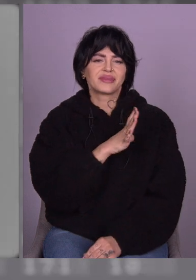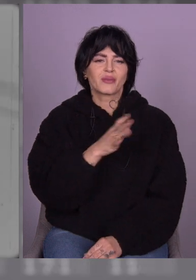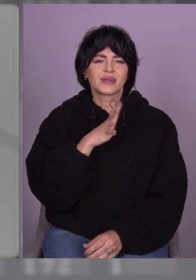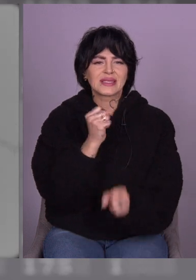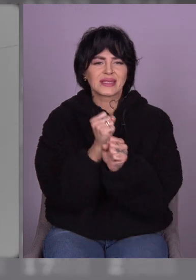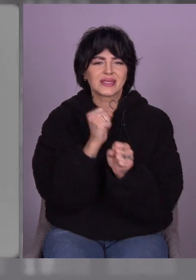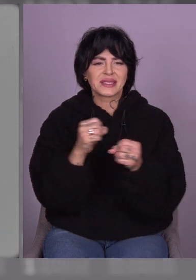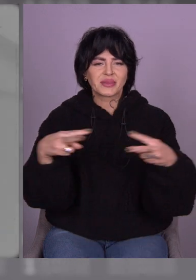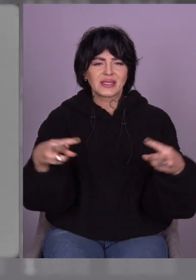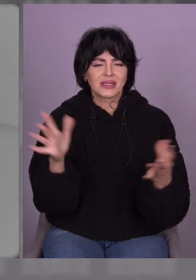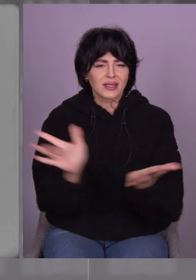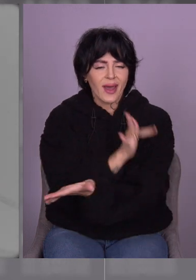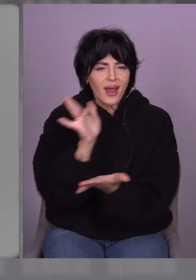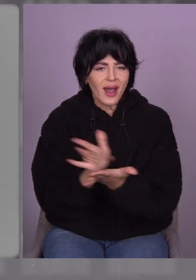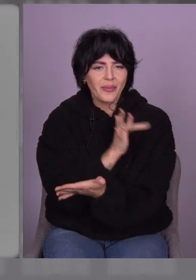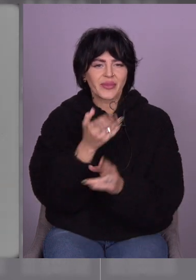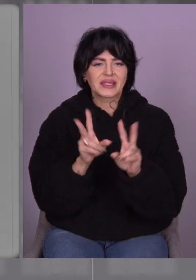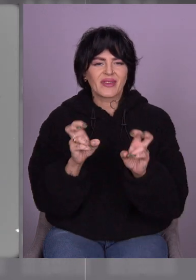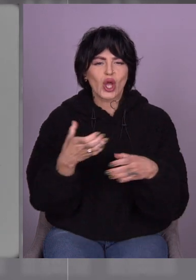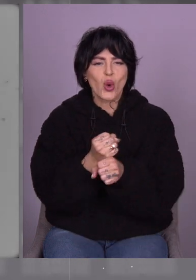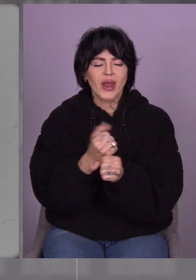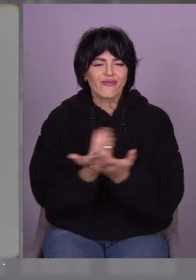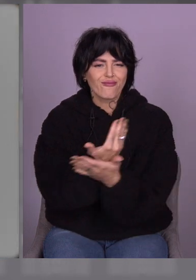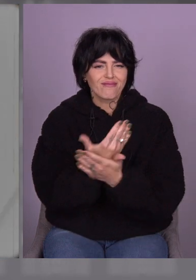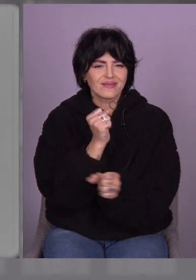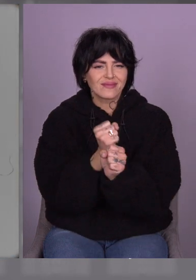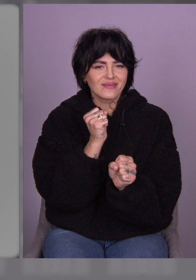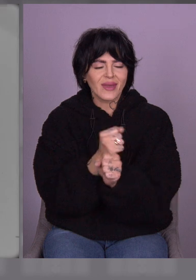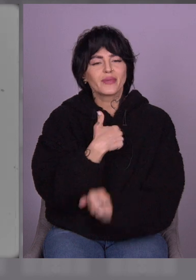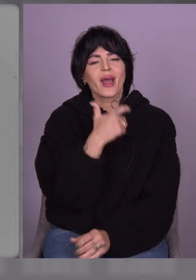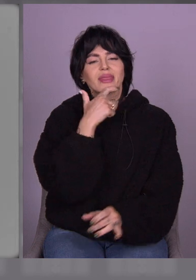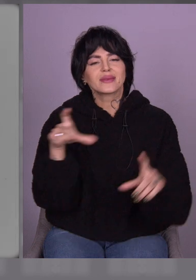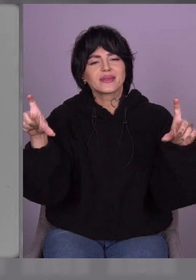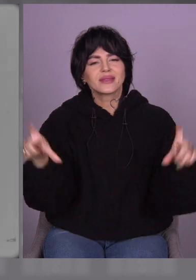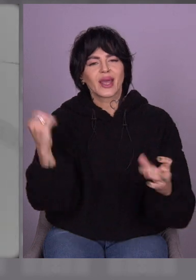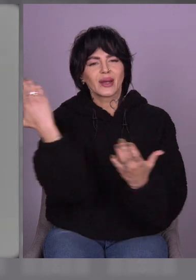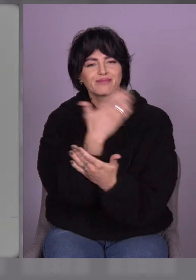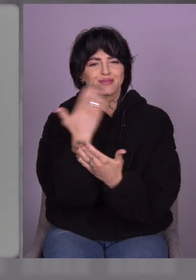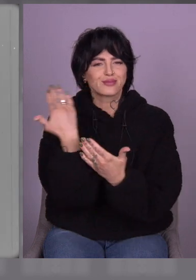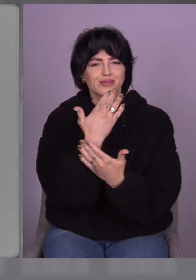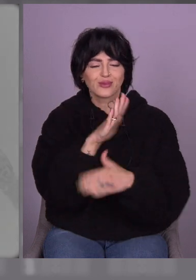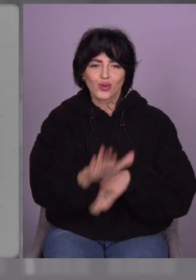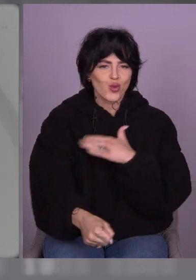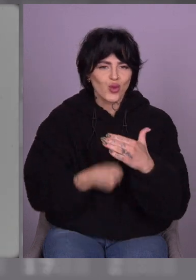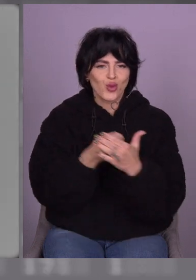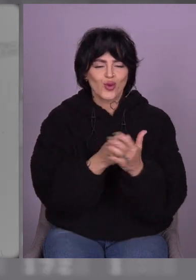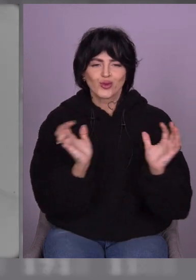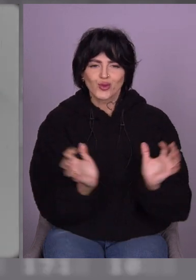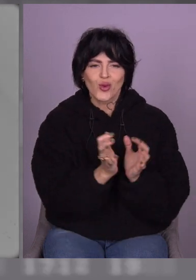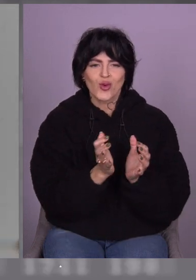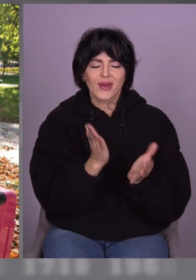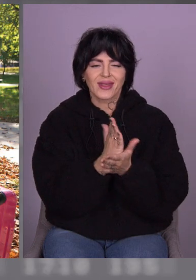слайди. І це як діафільми. Ми потім родиною сідали і дивилися. Ці слайди до сих пір зберіглися.